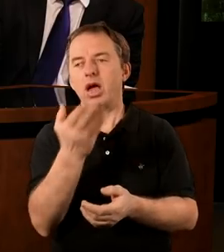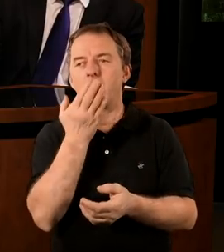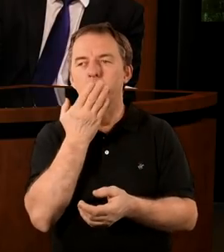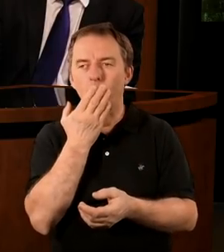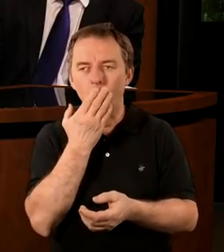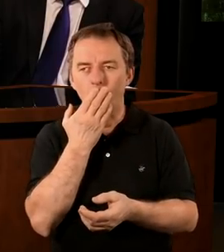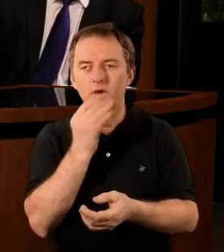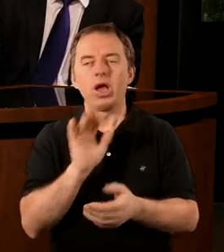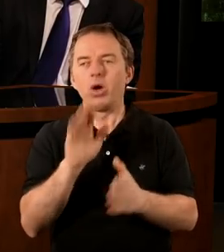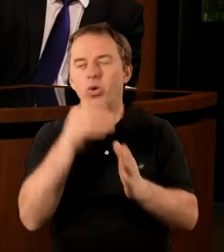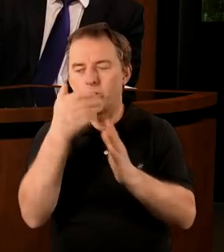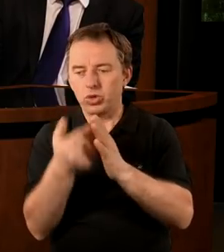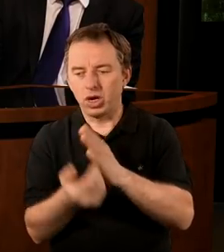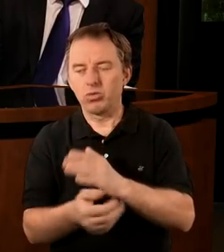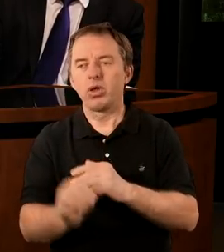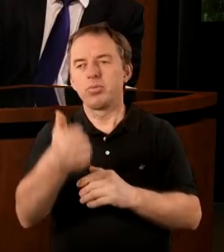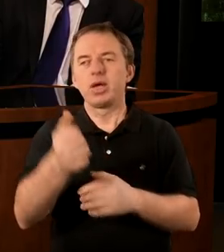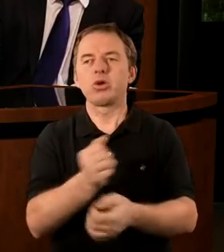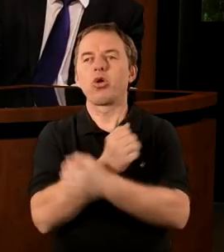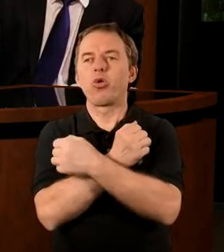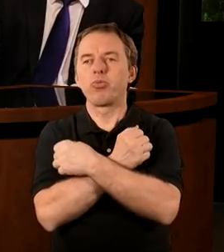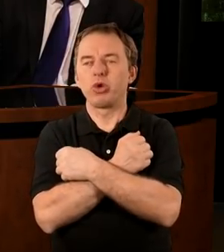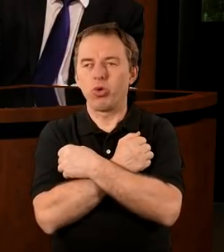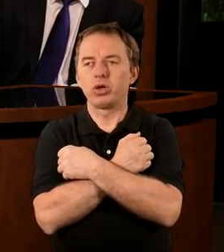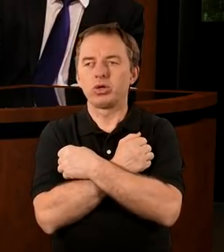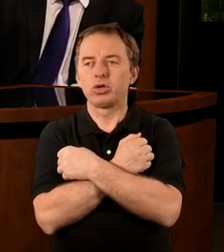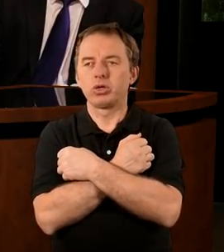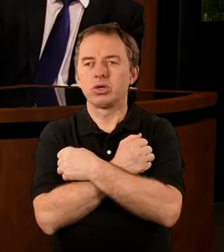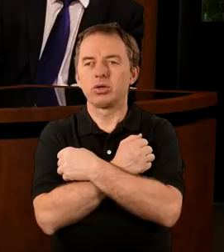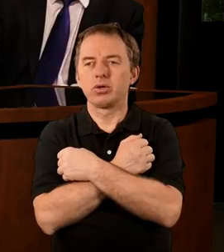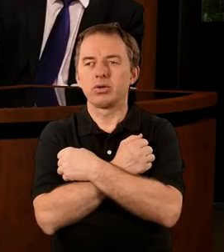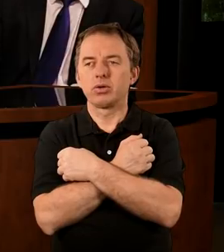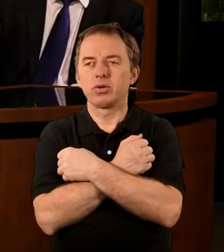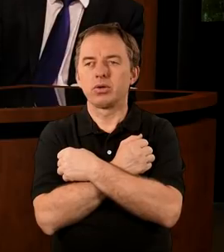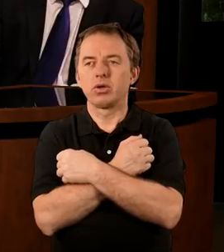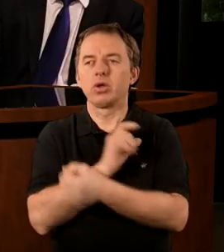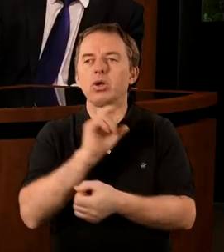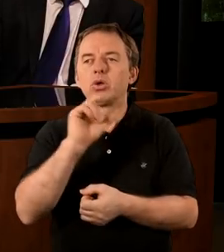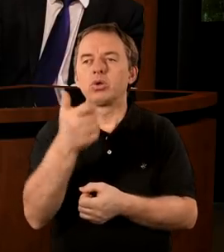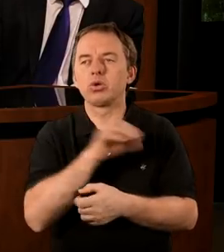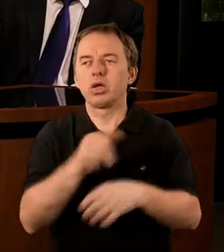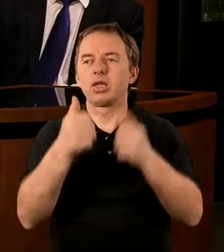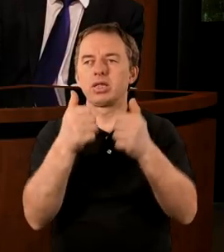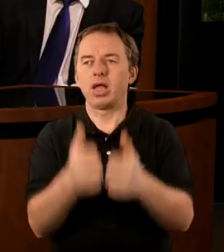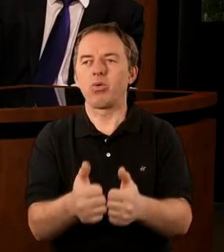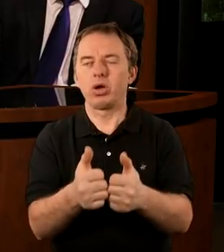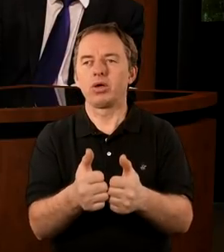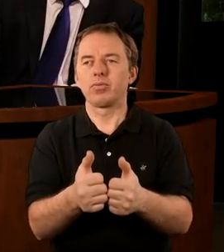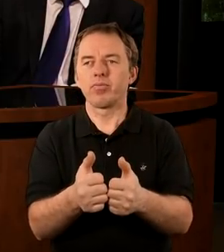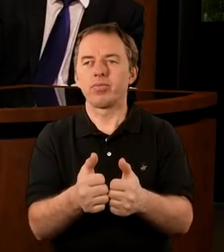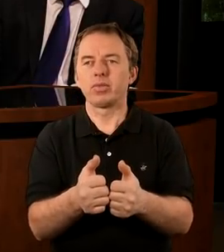Jan mówi, że utraciłeś swoją pierwszą miłość, to co tak naprawdę się stało?